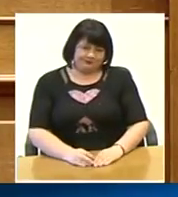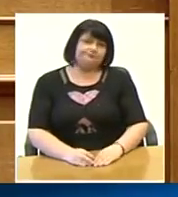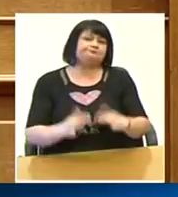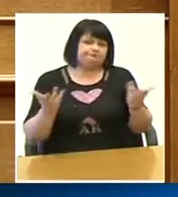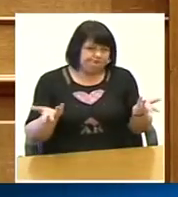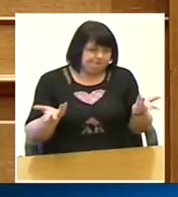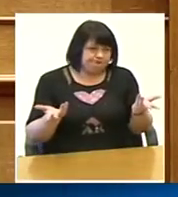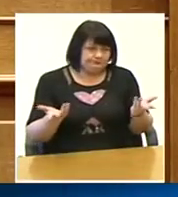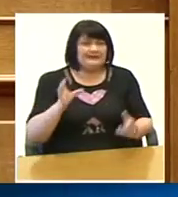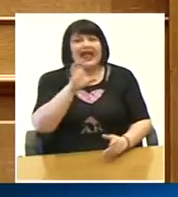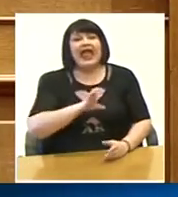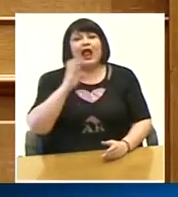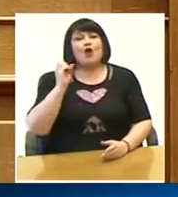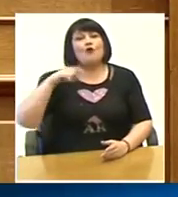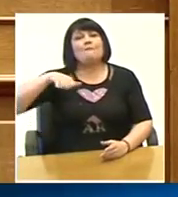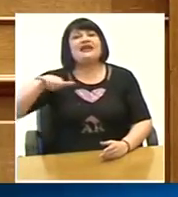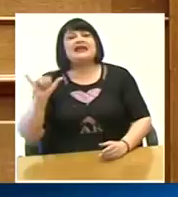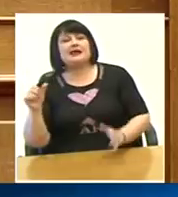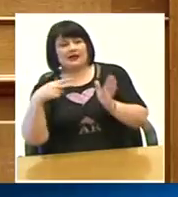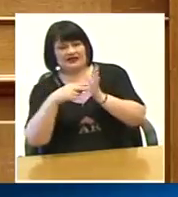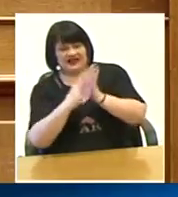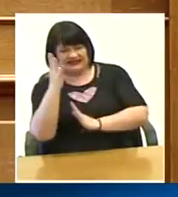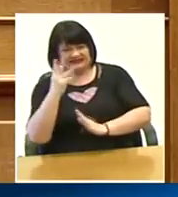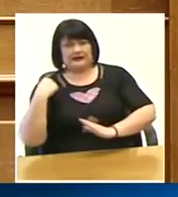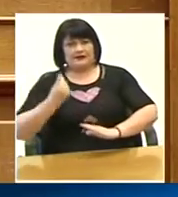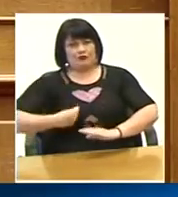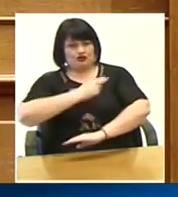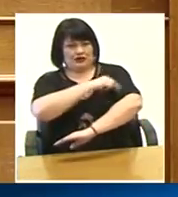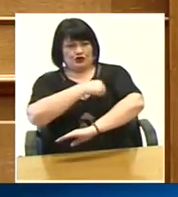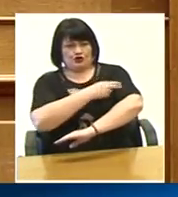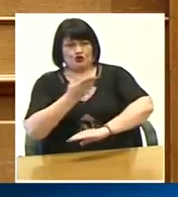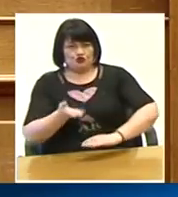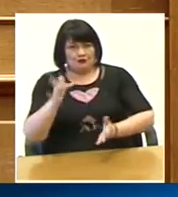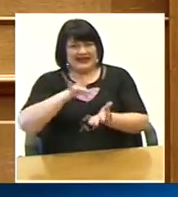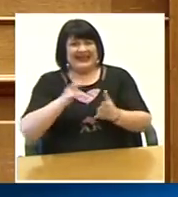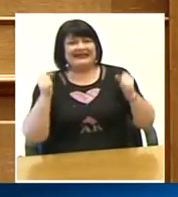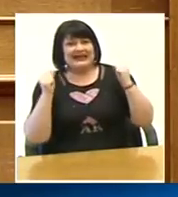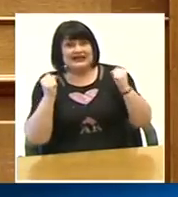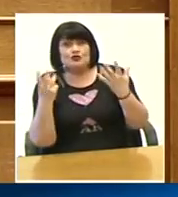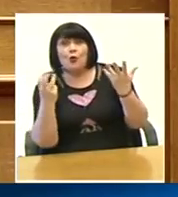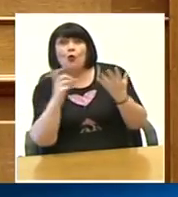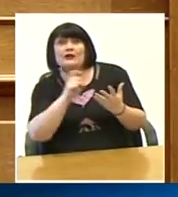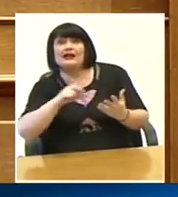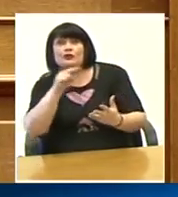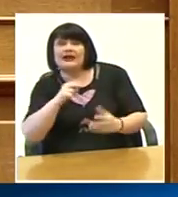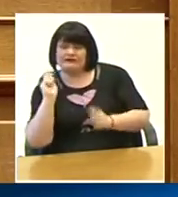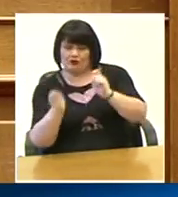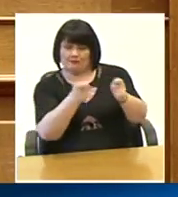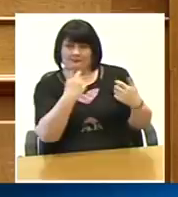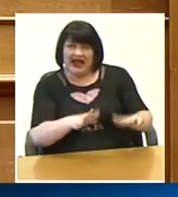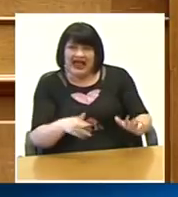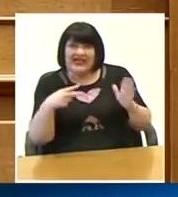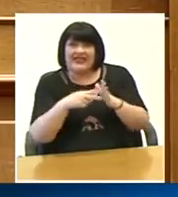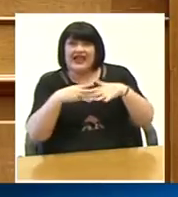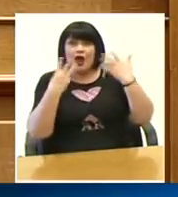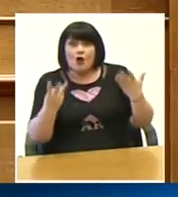ο ΕΟΠΗ το 2014 στα Δημόσια Νοσοκομεία Κέντρα Αγγείας της χώρας έδωσε 80 εκατομμύρια ευρώ το 2018